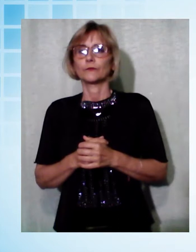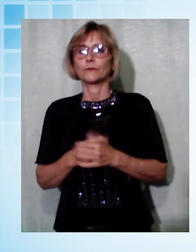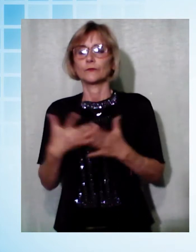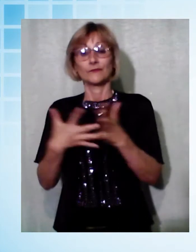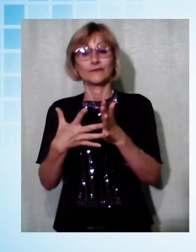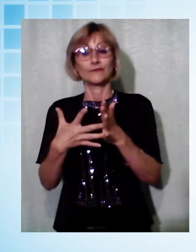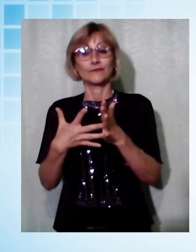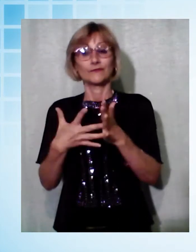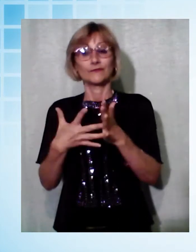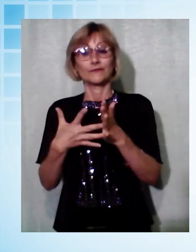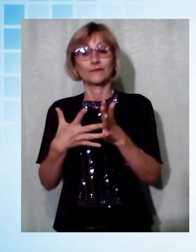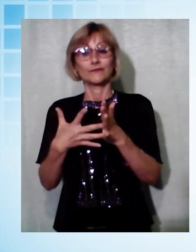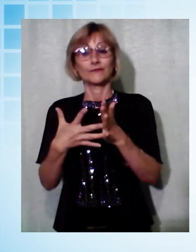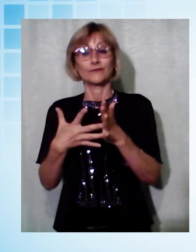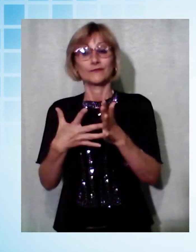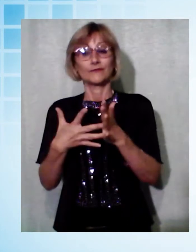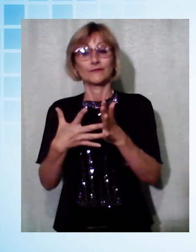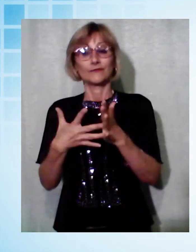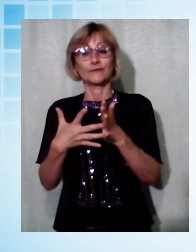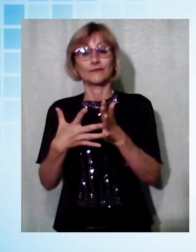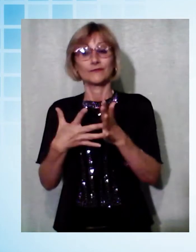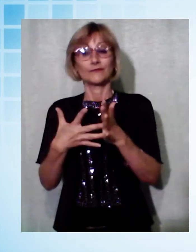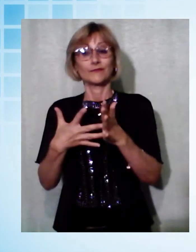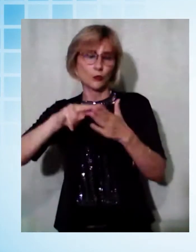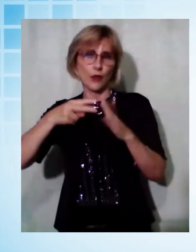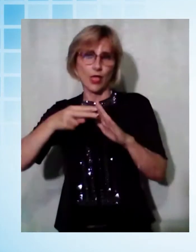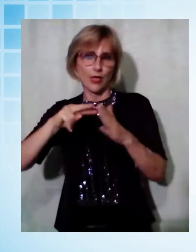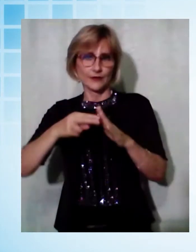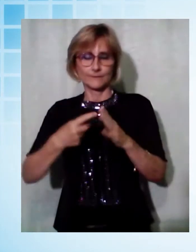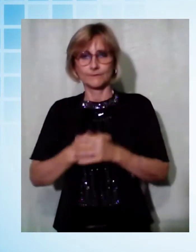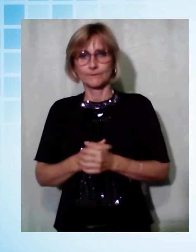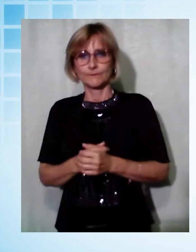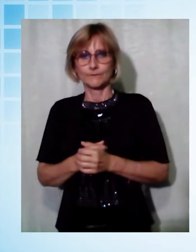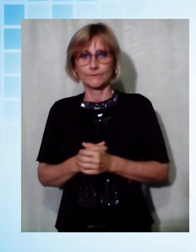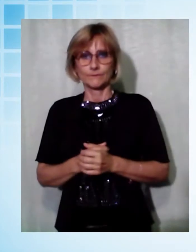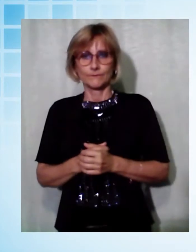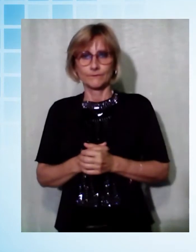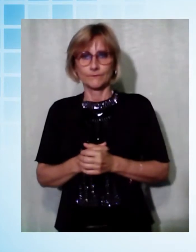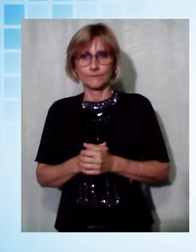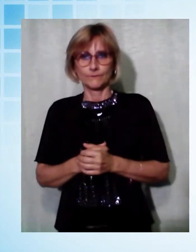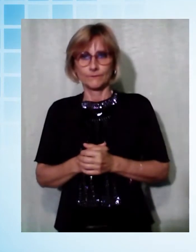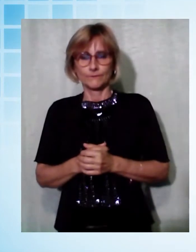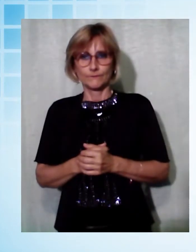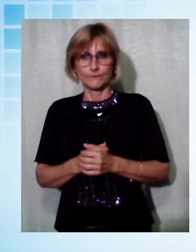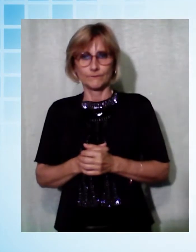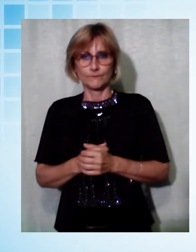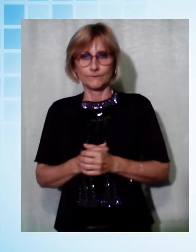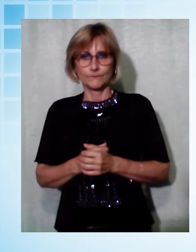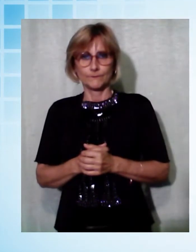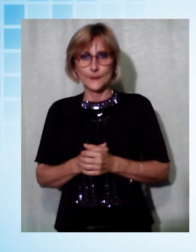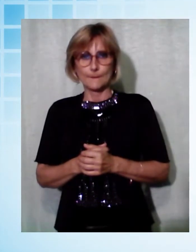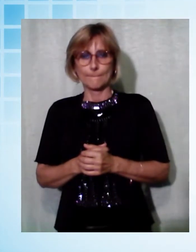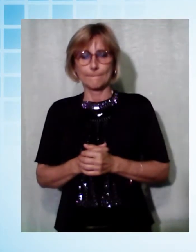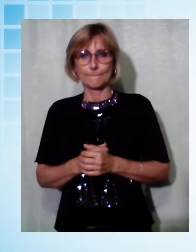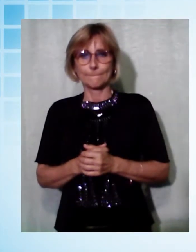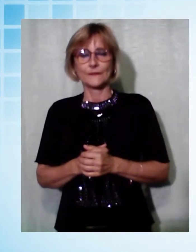'organico dei docenti, ha annunciato che il prossimo anno le classi quarte da cinque scenderanno a quattro, con conseguente accorpamento